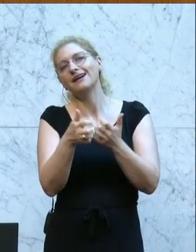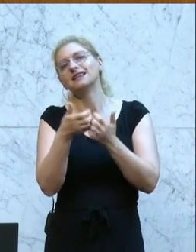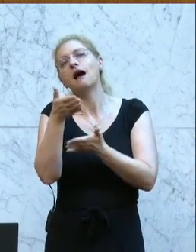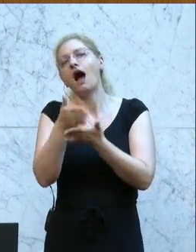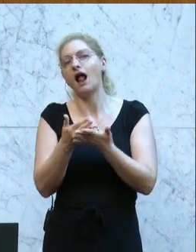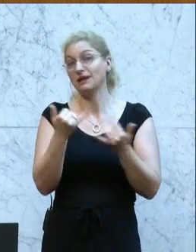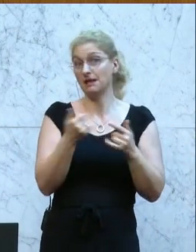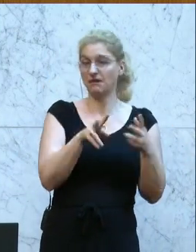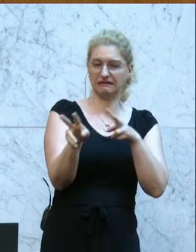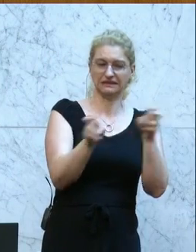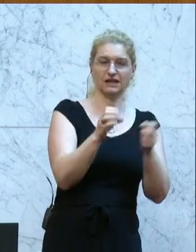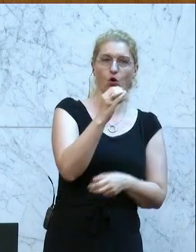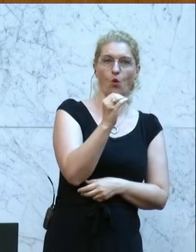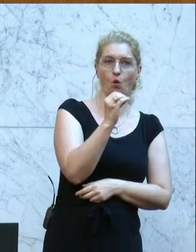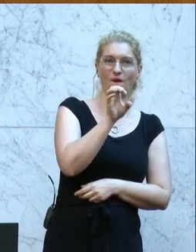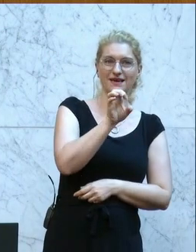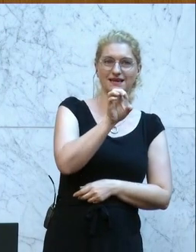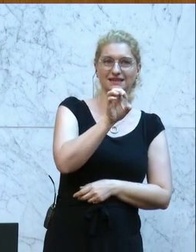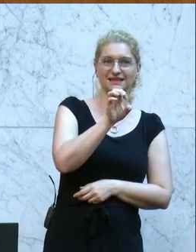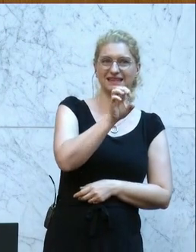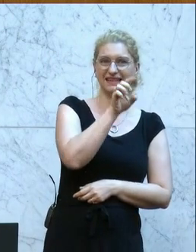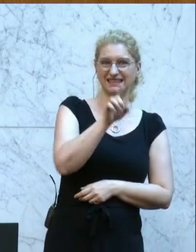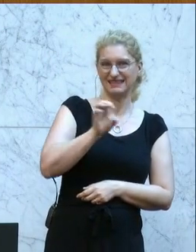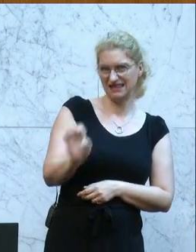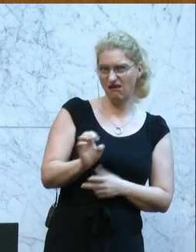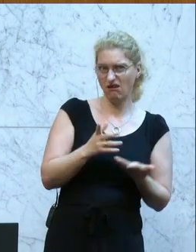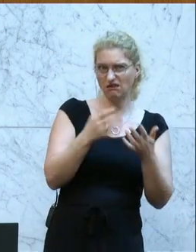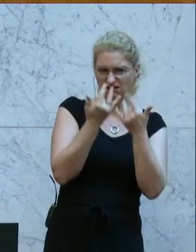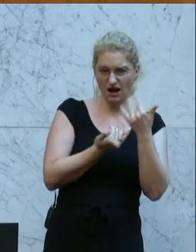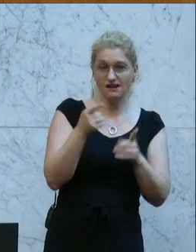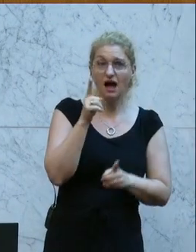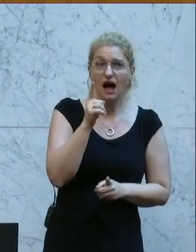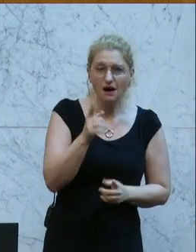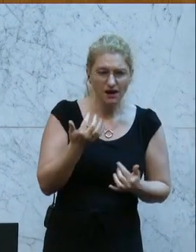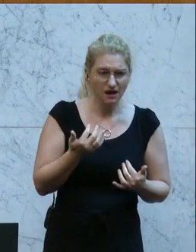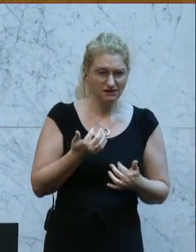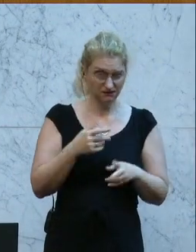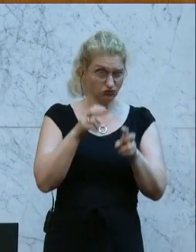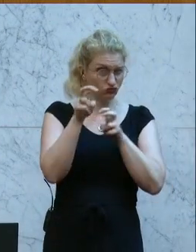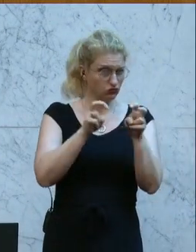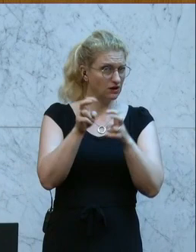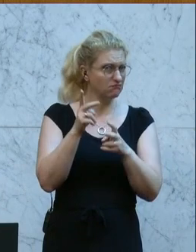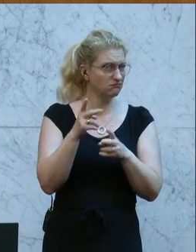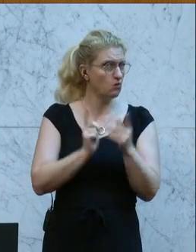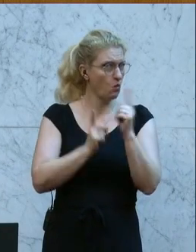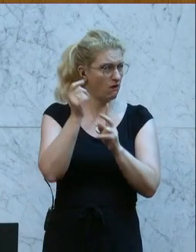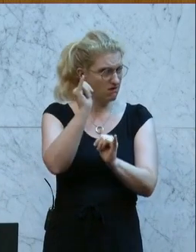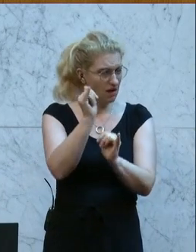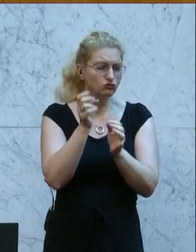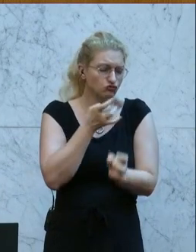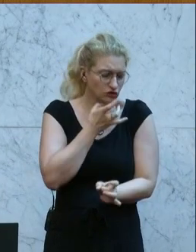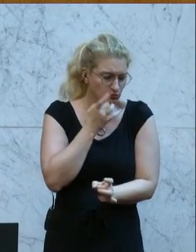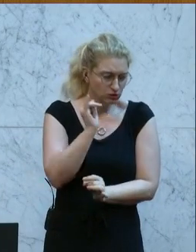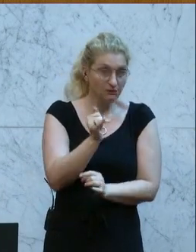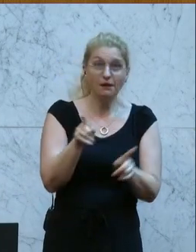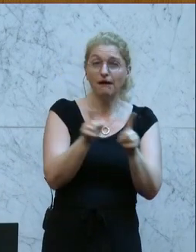zitiert, wo Österreich auf vierten Platz liegt bei den Steuern. Absolut korrekt. Aber genau dieselben Zahlen zeigen